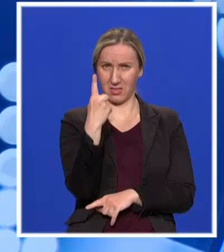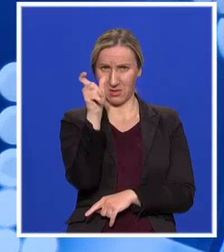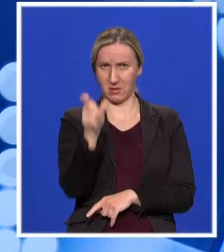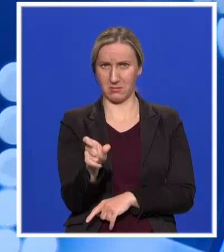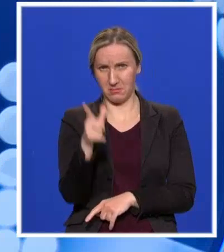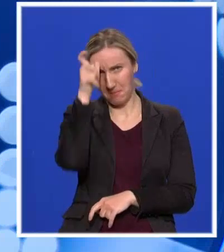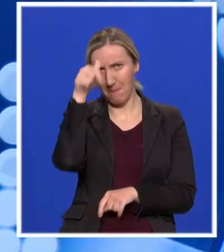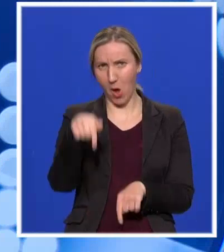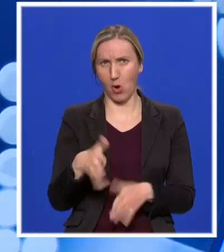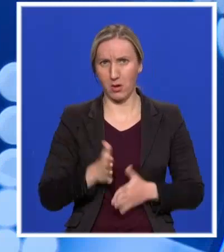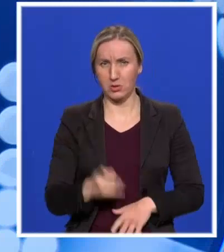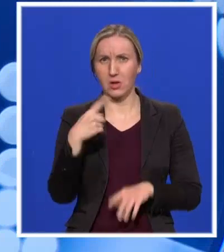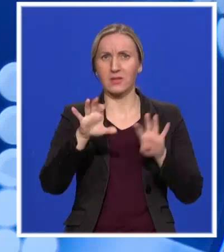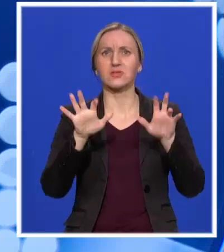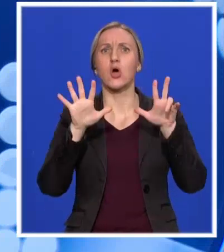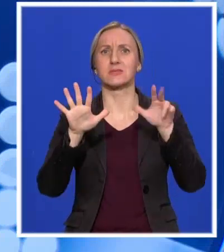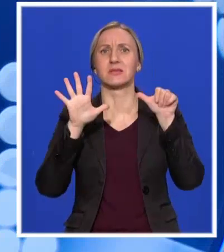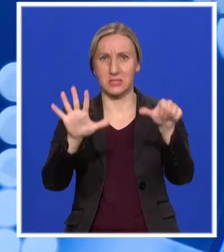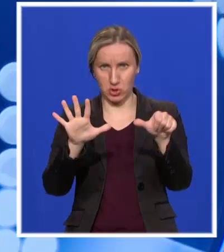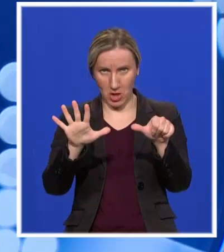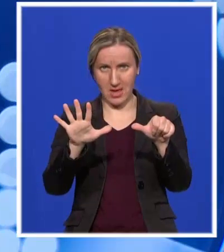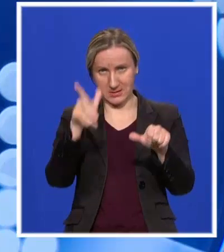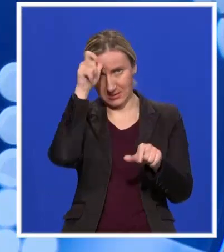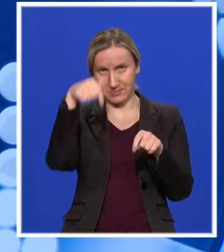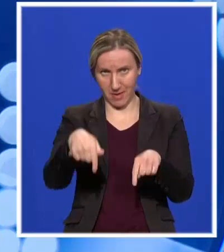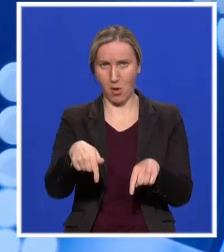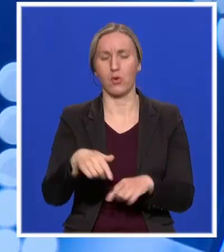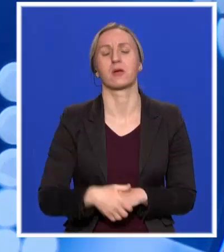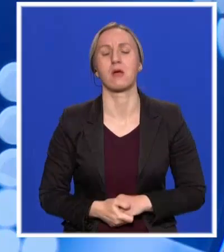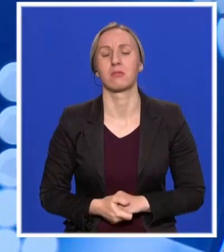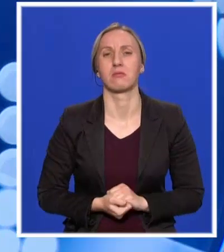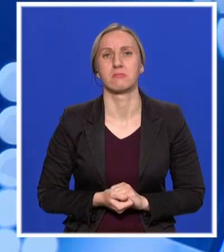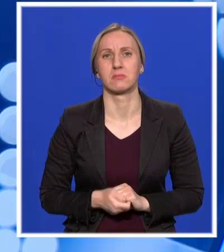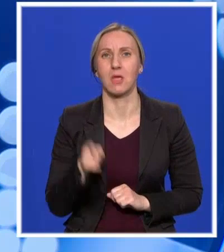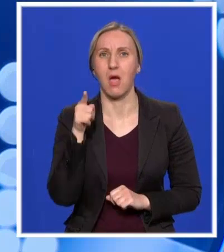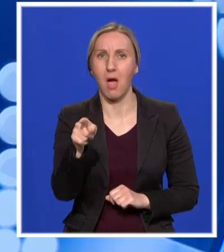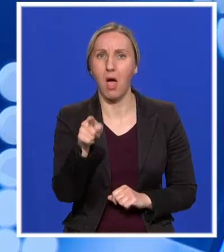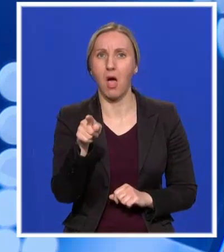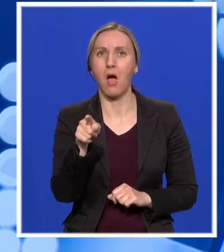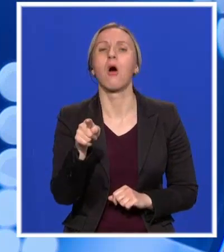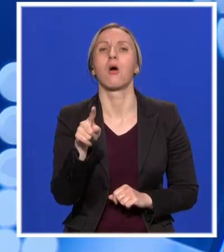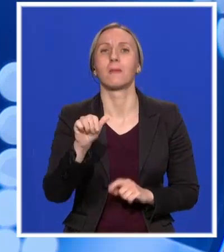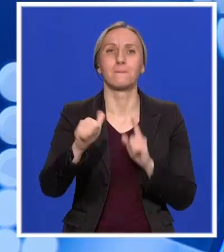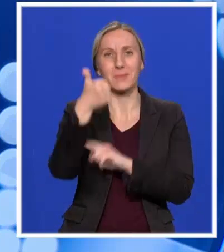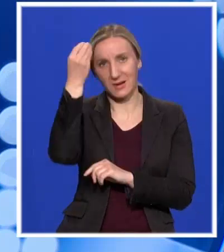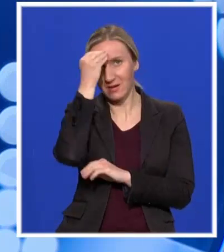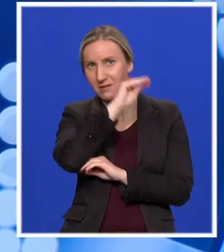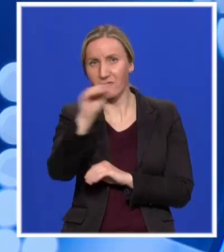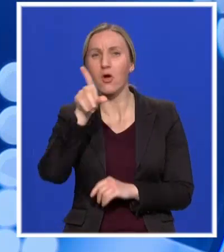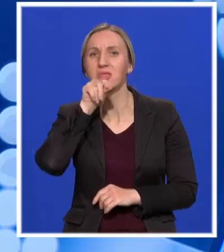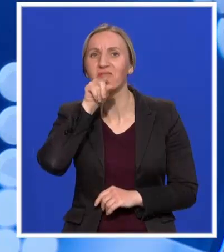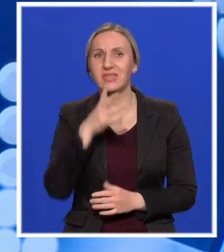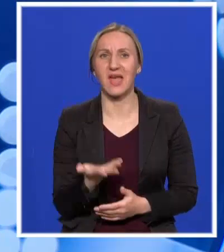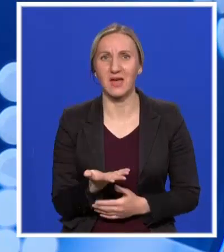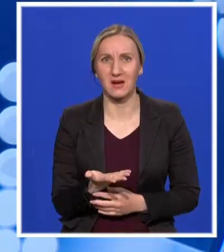Beograđanin, 86. godište VP iz Beograda, dakle, koji je širio ovu vest, on je prvi objavio tu vest na Twitteru,